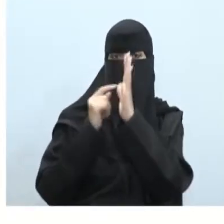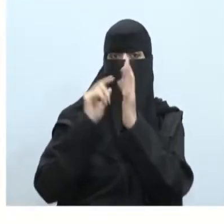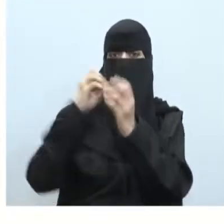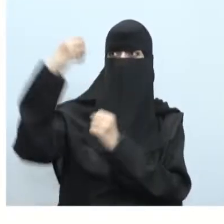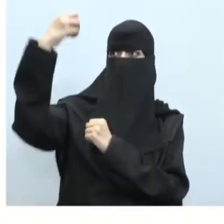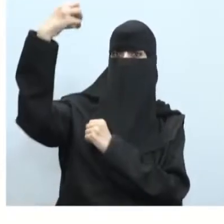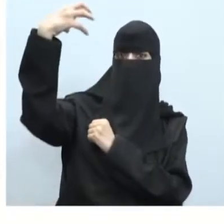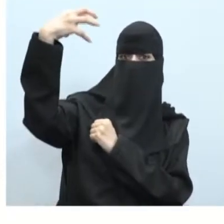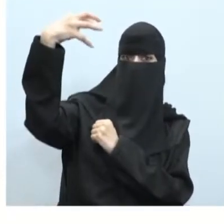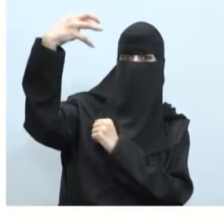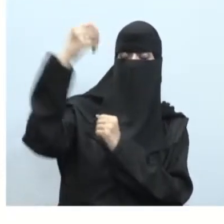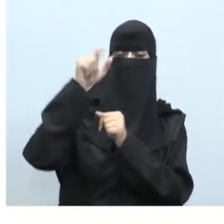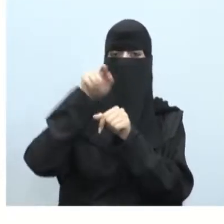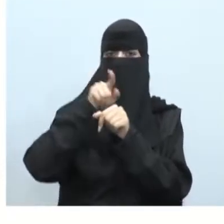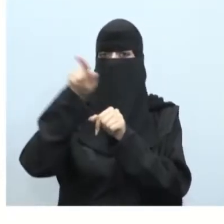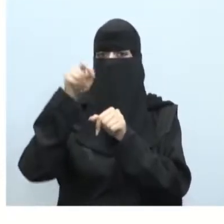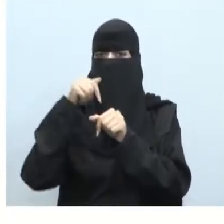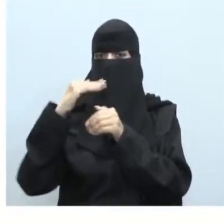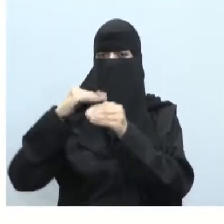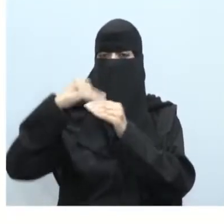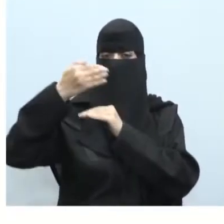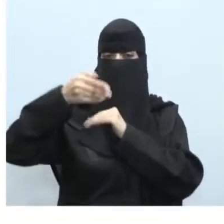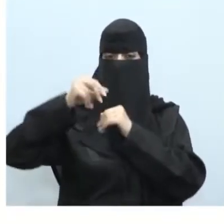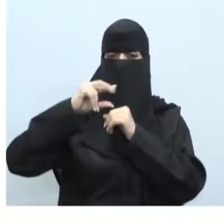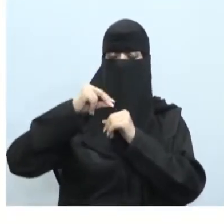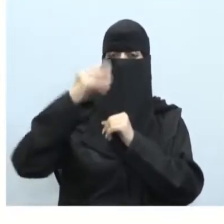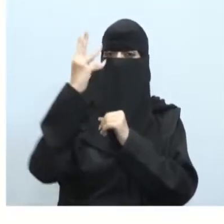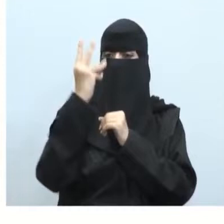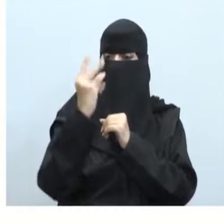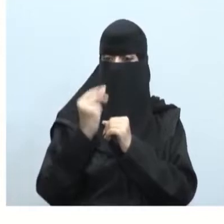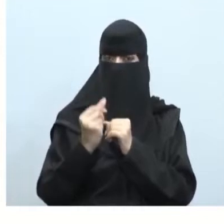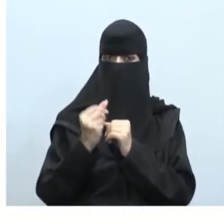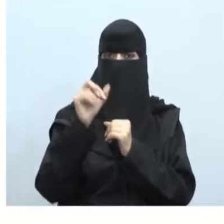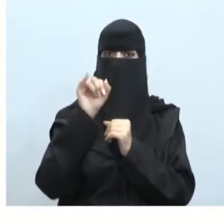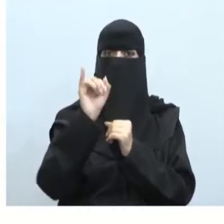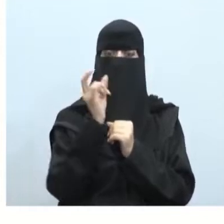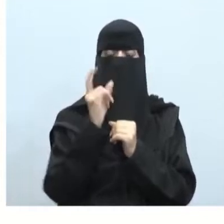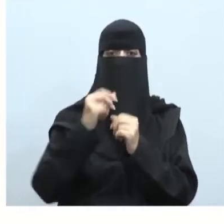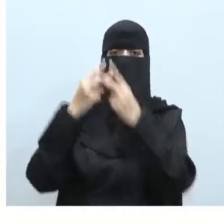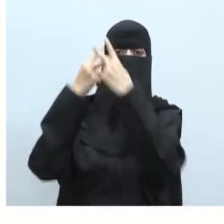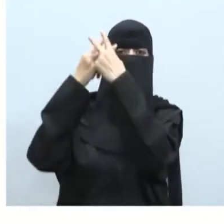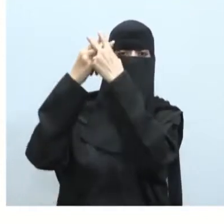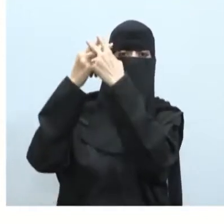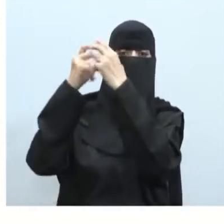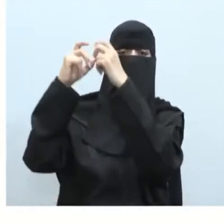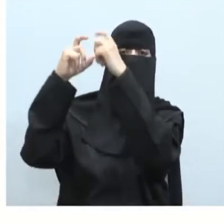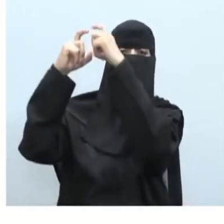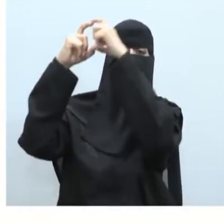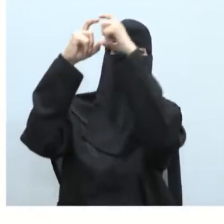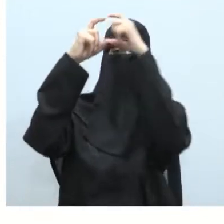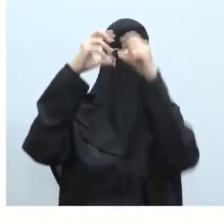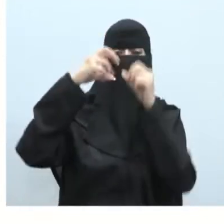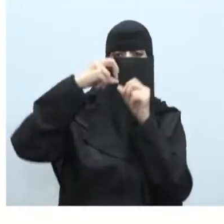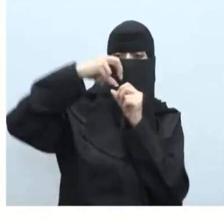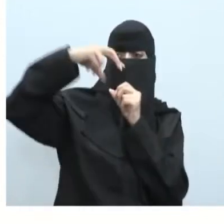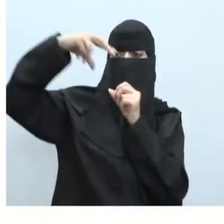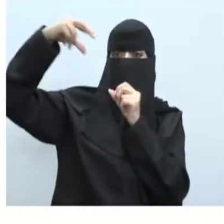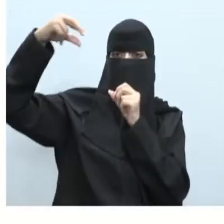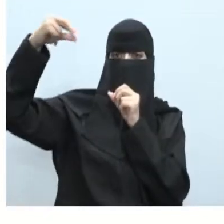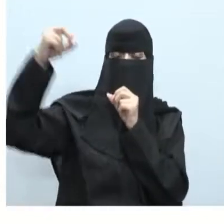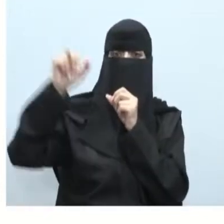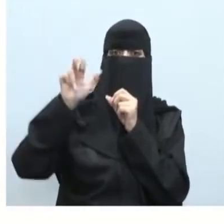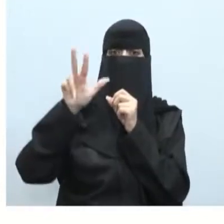هي عبارة عن عدد هائل من النجوم والأقمار والمذنبات والسدم